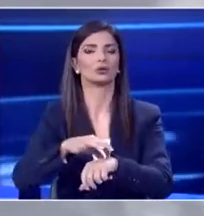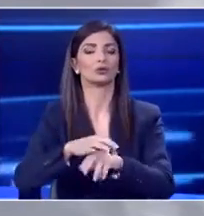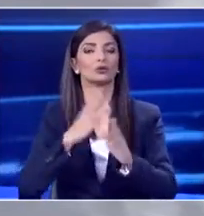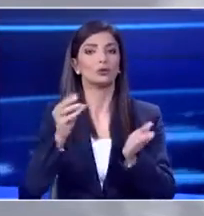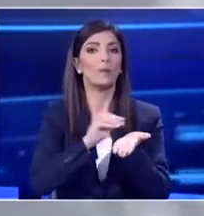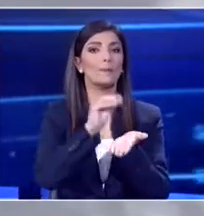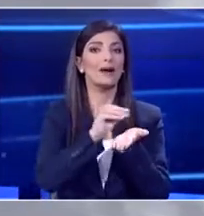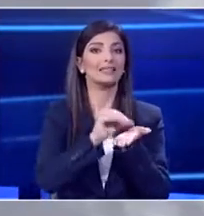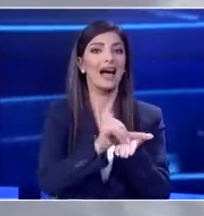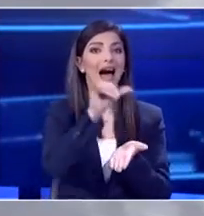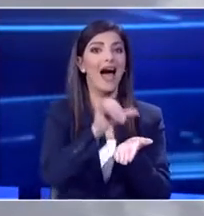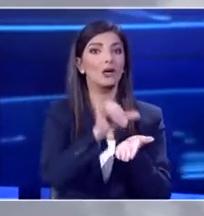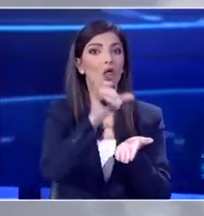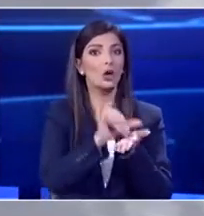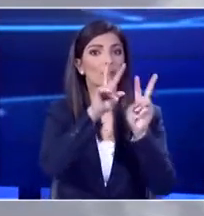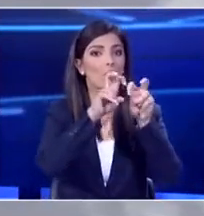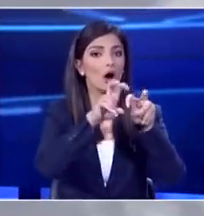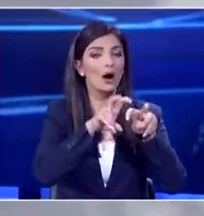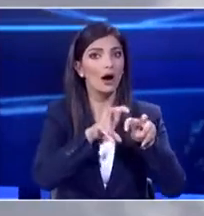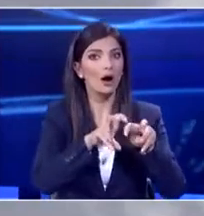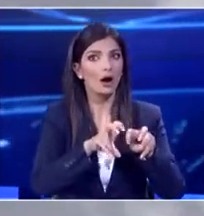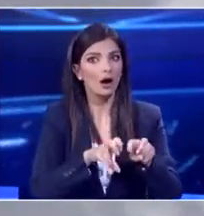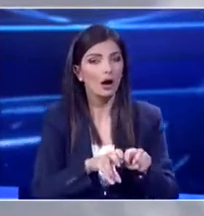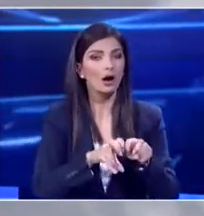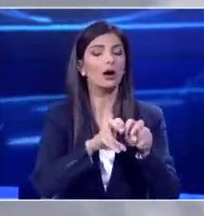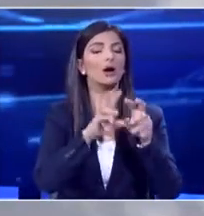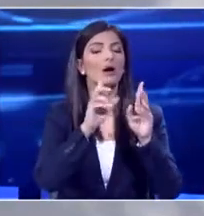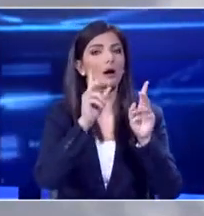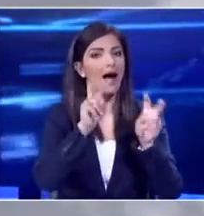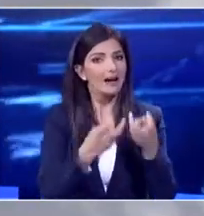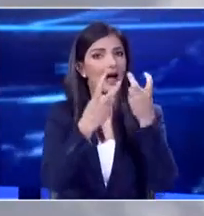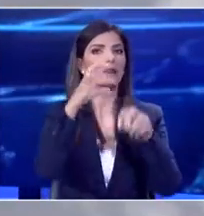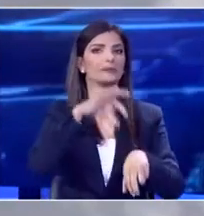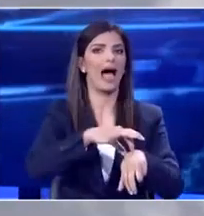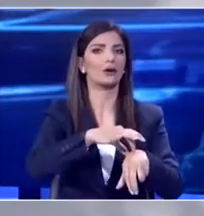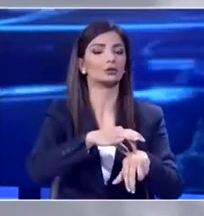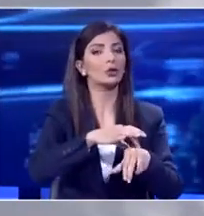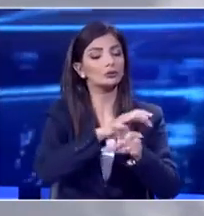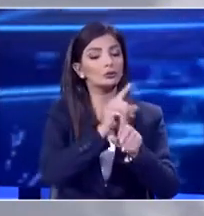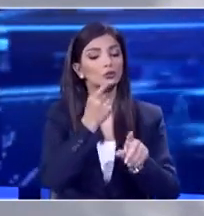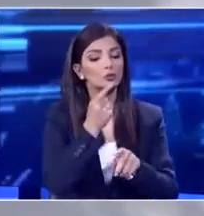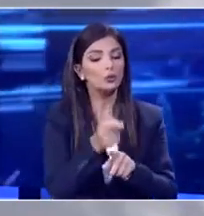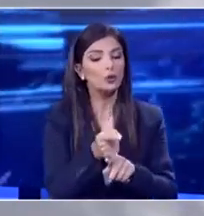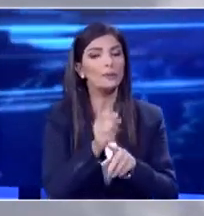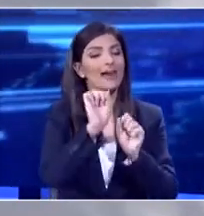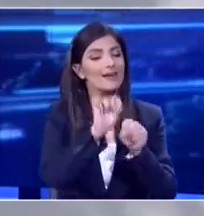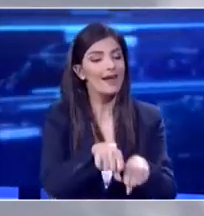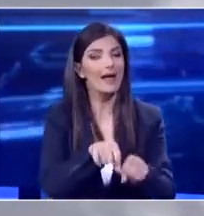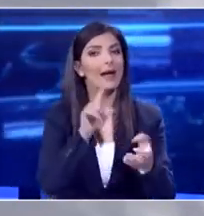και του είχε ζητηθεί να αυτοπεριοριστεί είναι ακόμα σε αυτοπεριορισμό αλλά στις εξετάσεις που του έγιναν